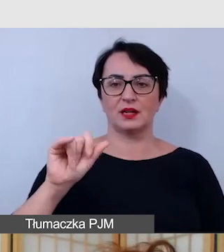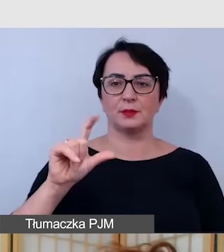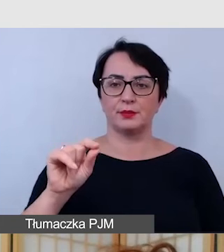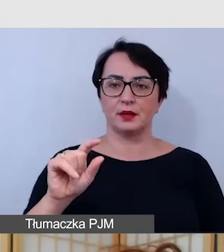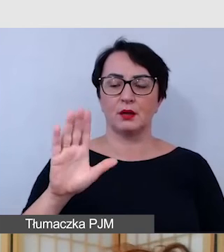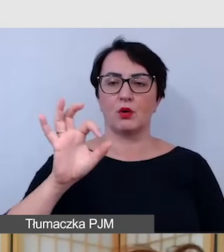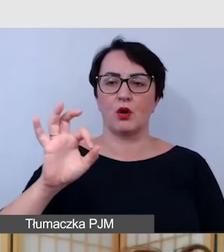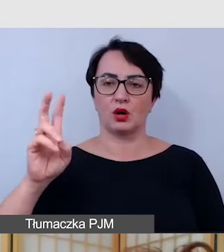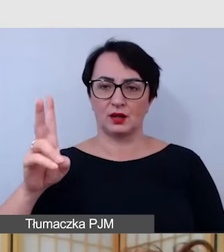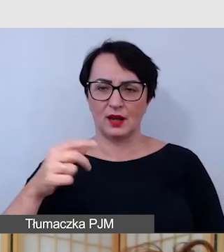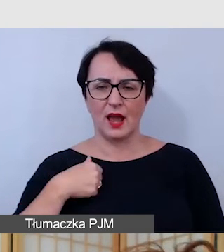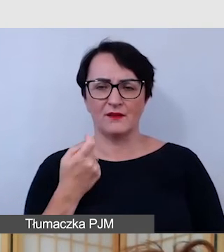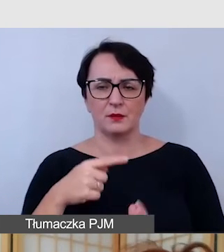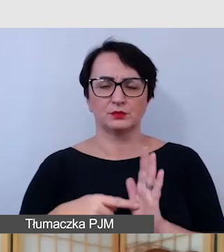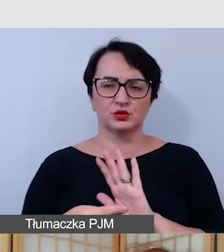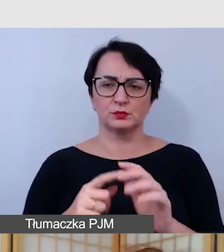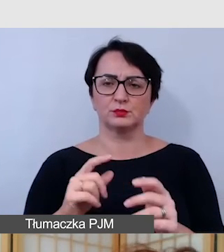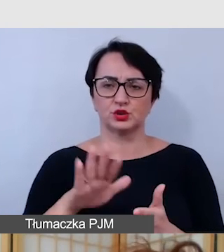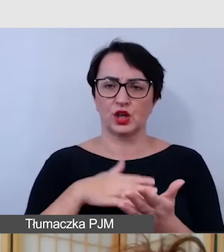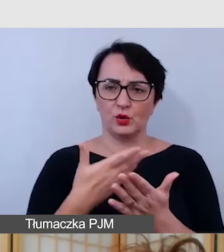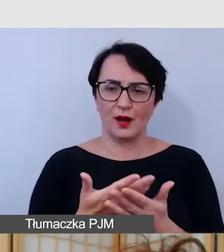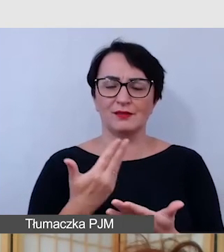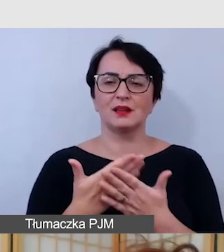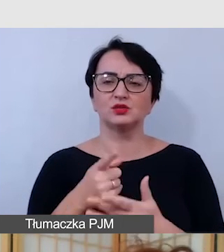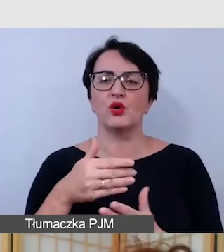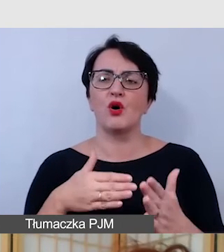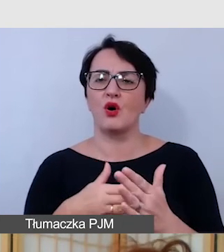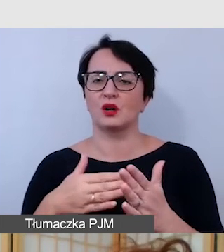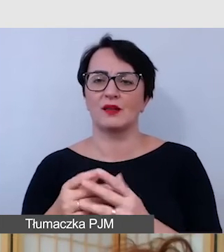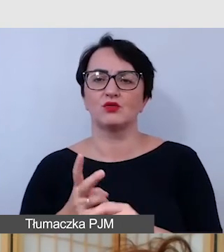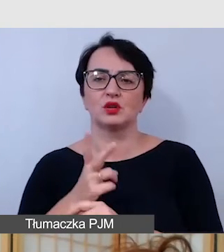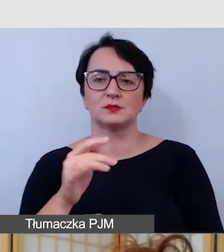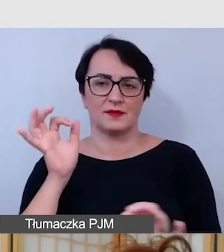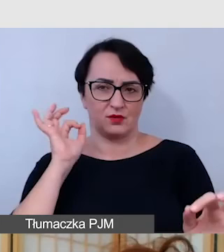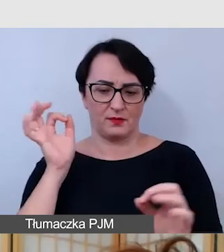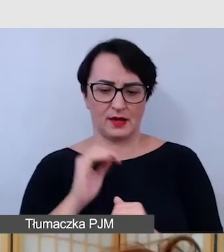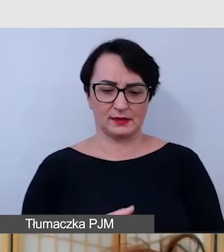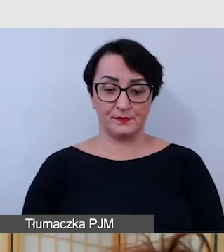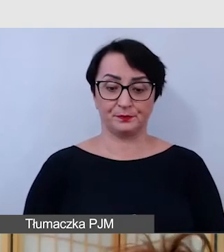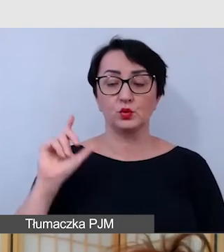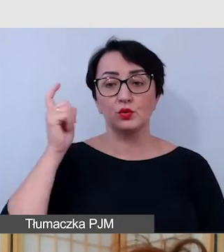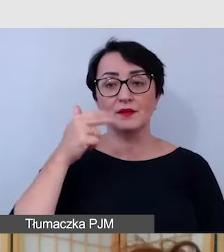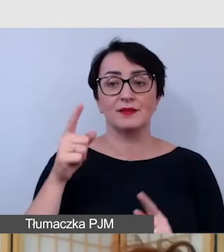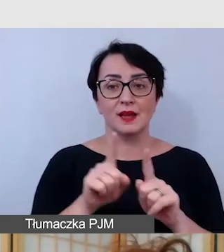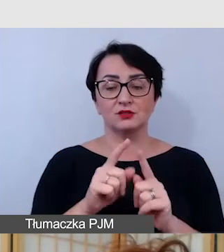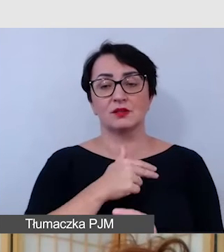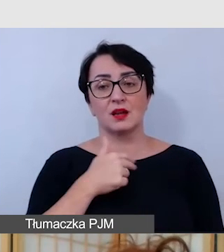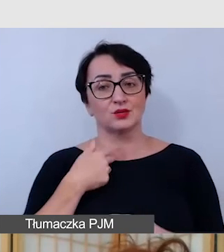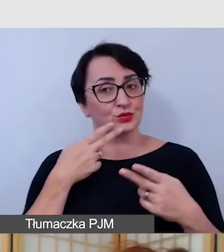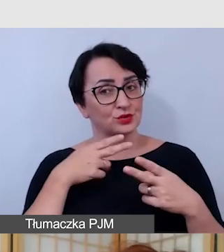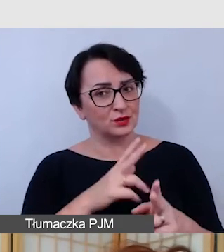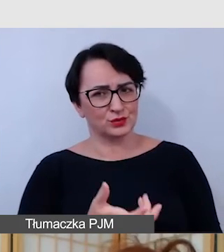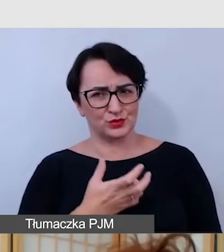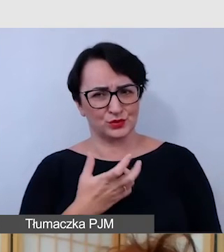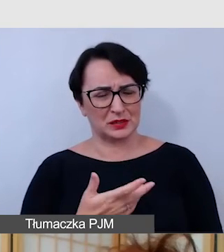to się wiąże, jakie to powoduje ograniczenia w dostępie do informacji i przede wszystkim nasi uczestnicy będą się